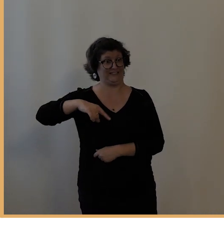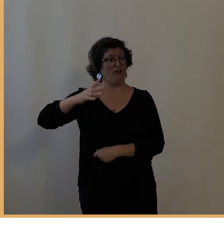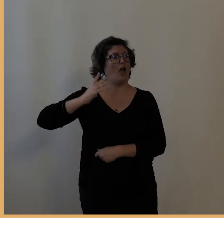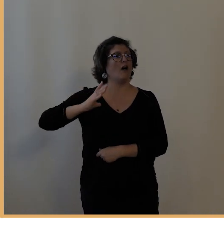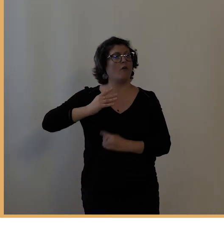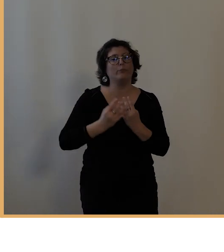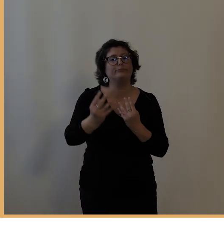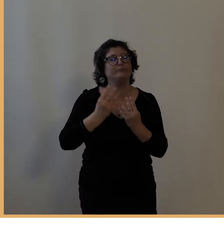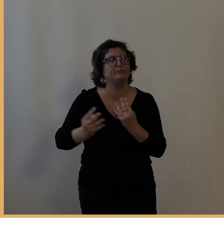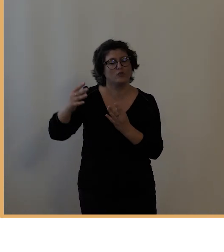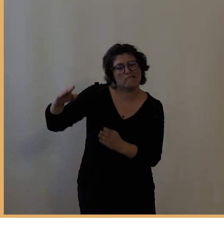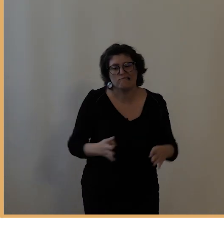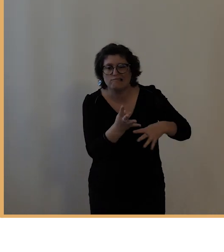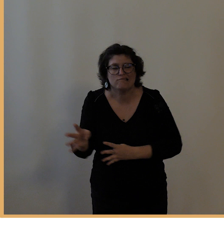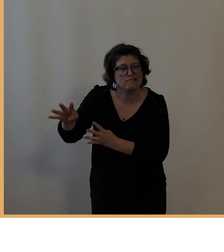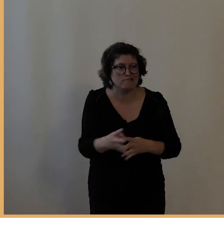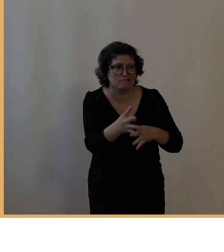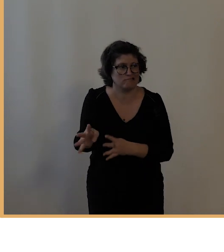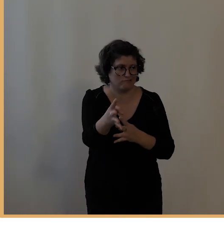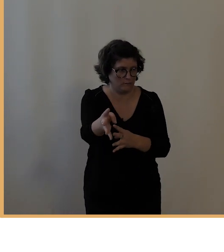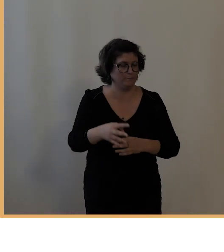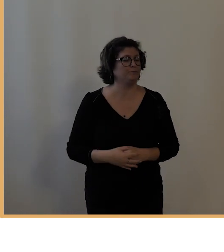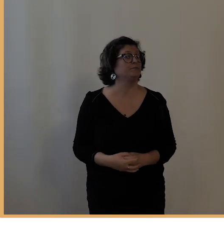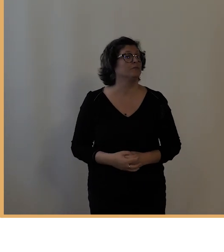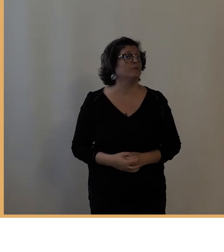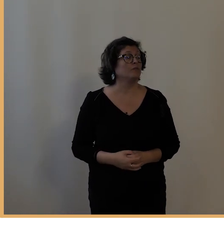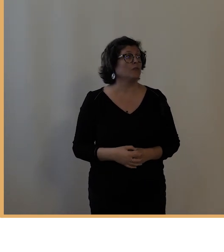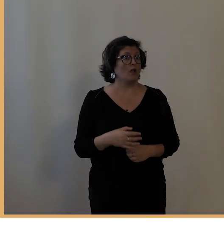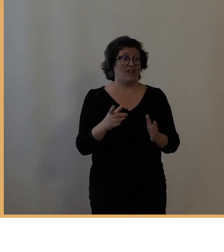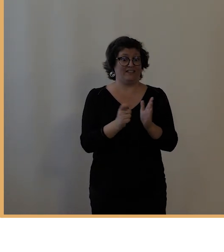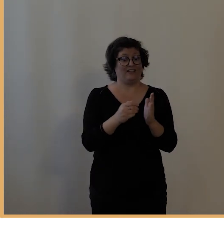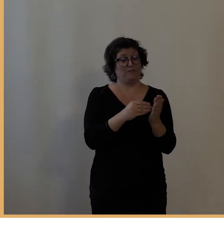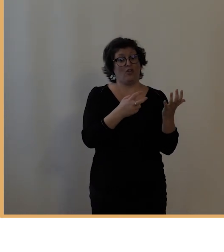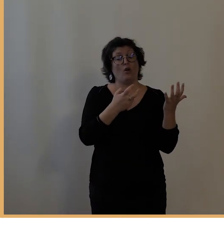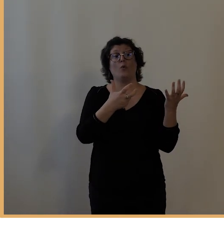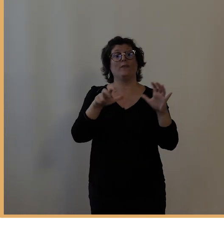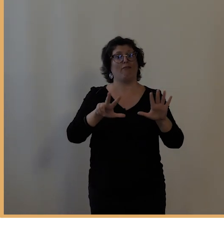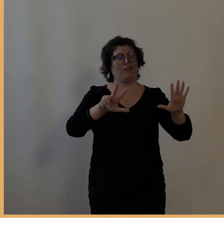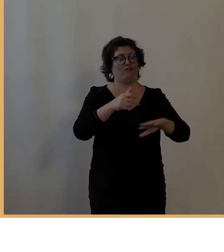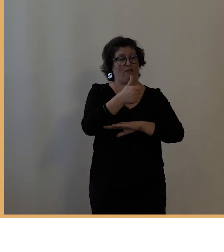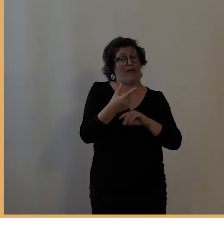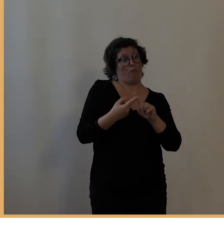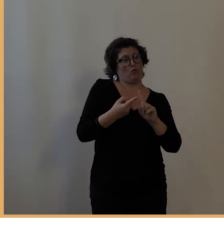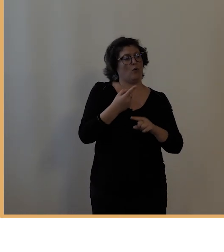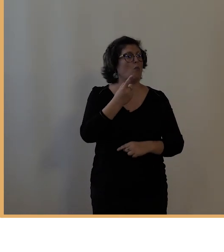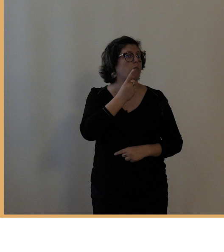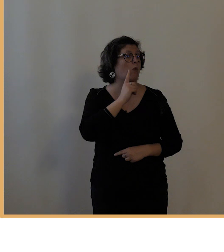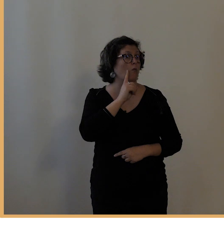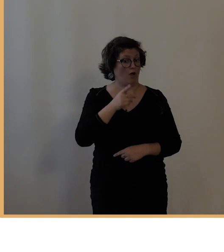En 1881, l'année est importante parce qu'on le verra tout petit peu plus loin, ça correspond à la création